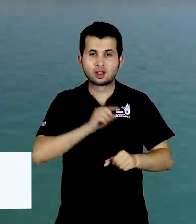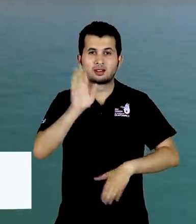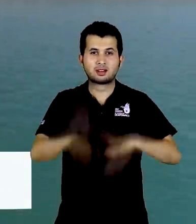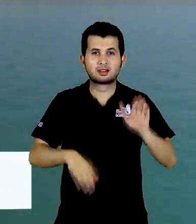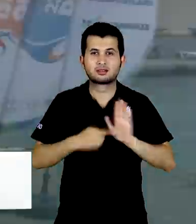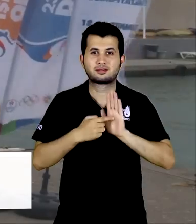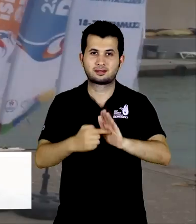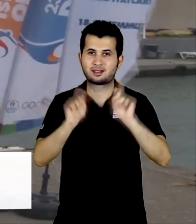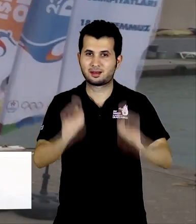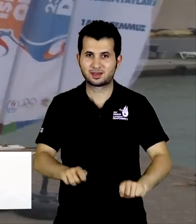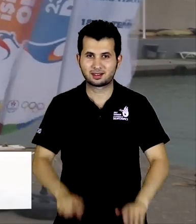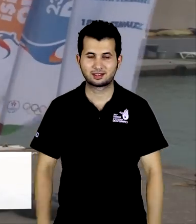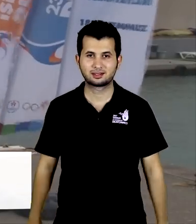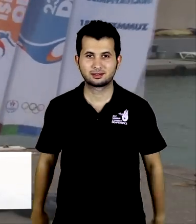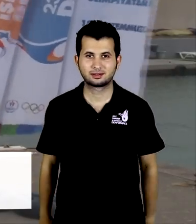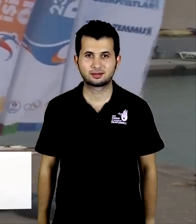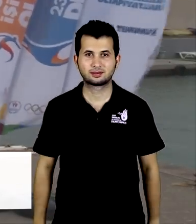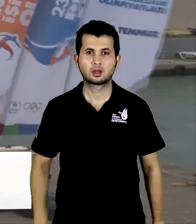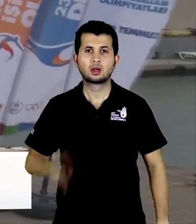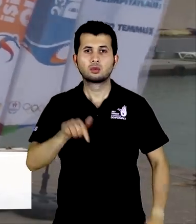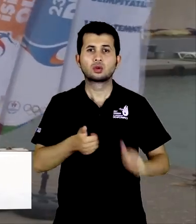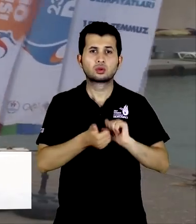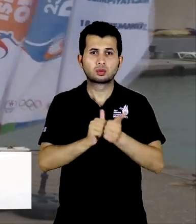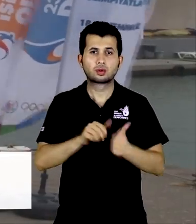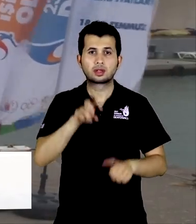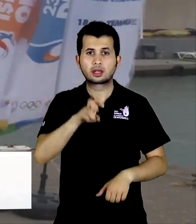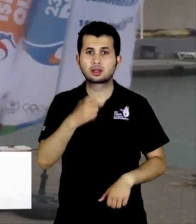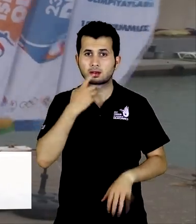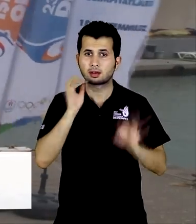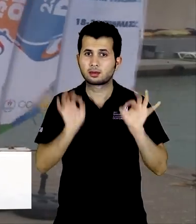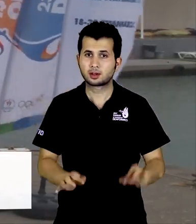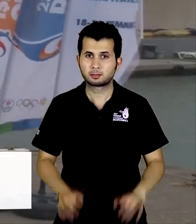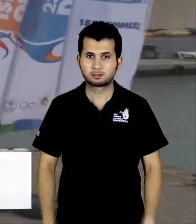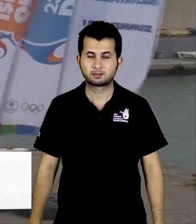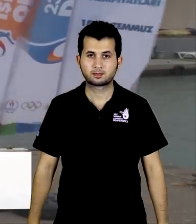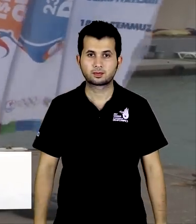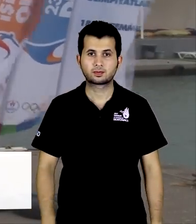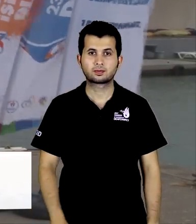etkinliği düzenledi. Bu sporla 8 yaşından beri ilgileniyorum.